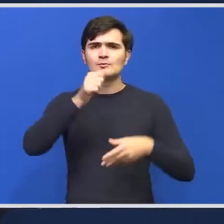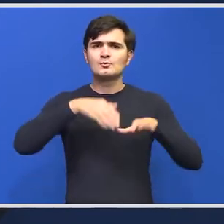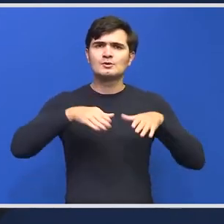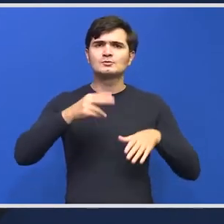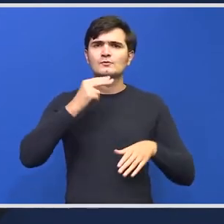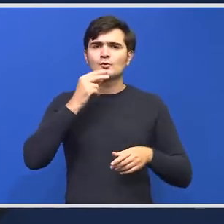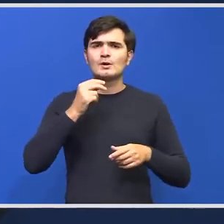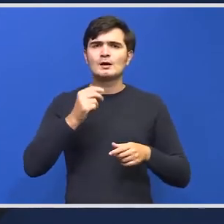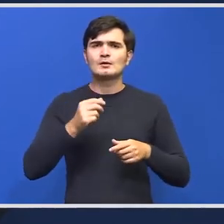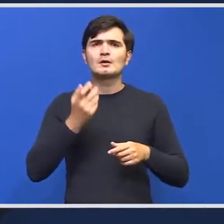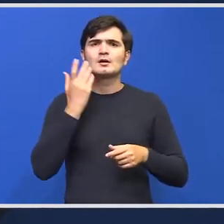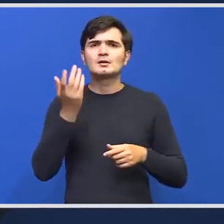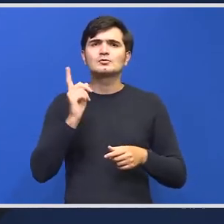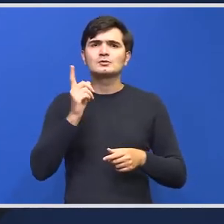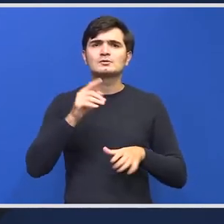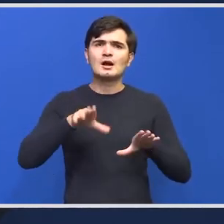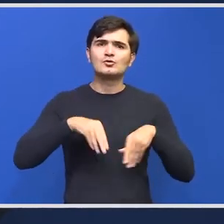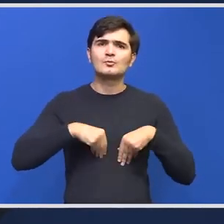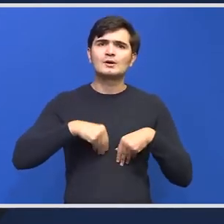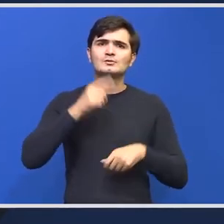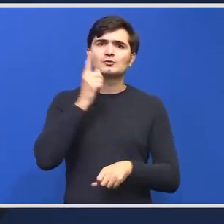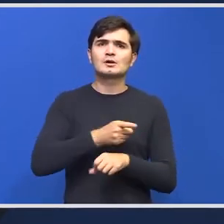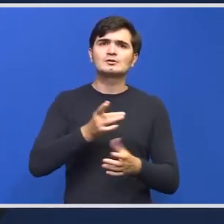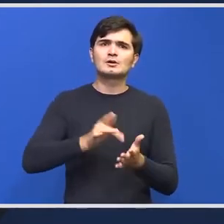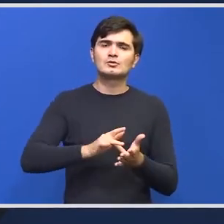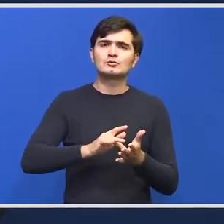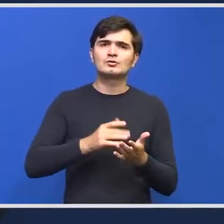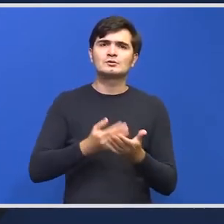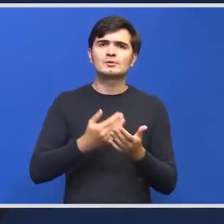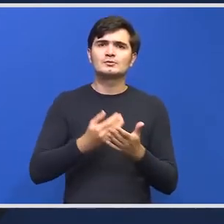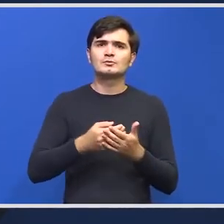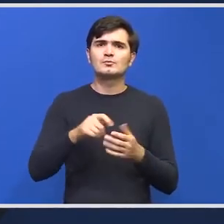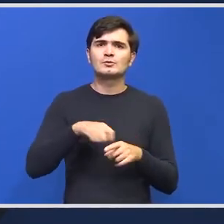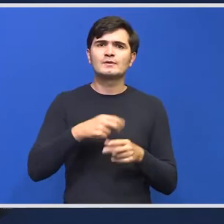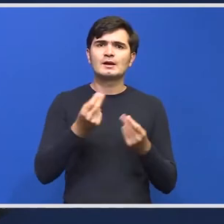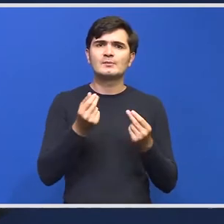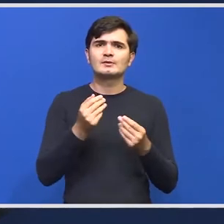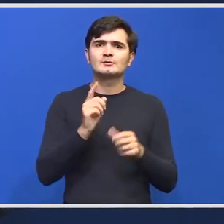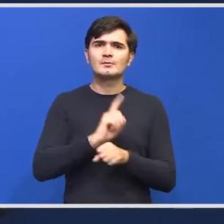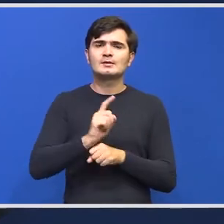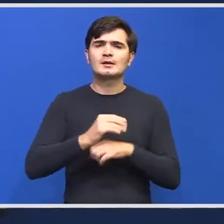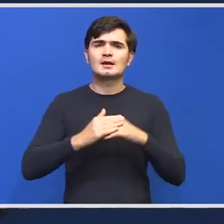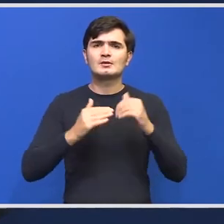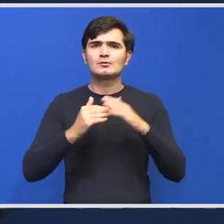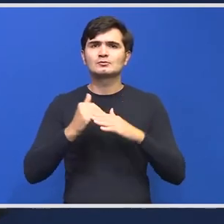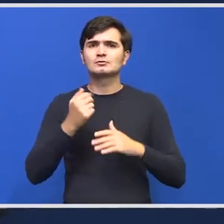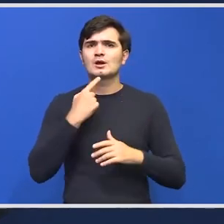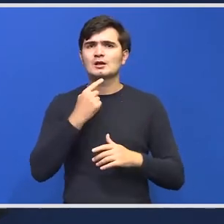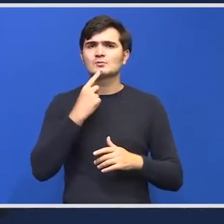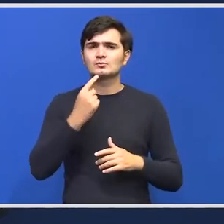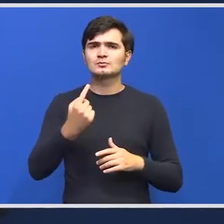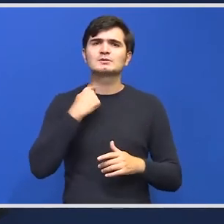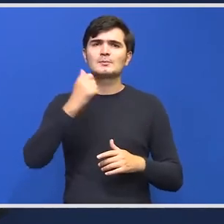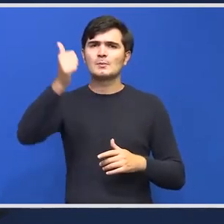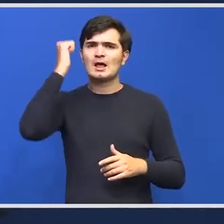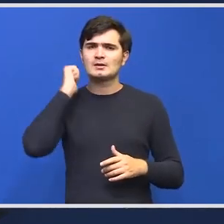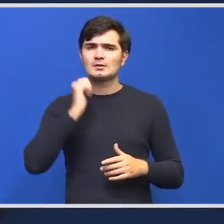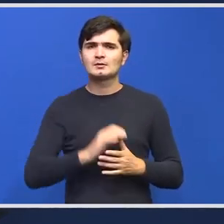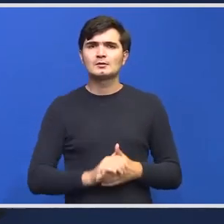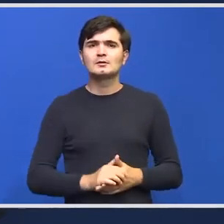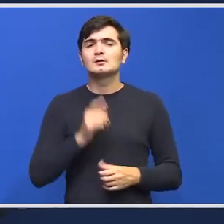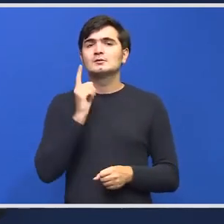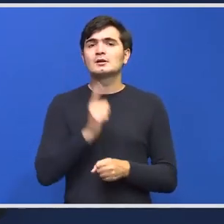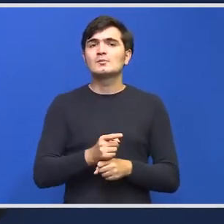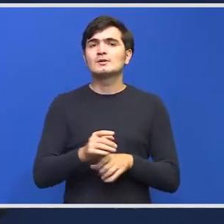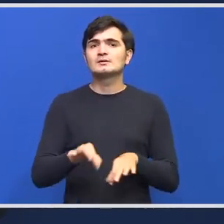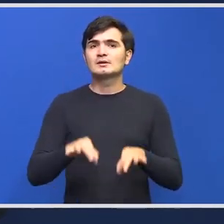adoptată pentru a permite ajustarea prețurilor la materiale de construcție contracte de premierul la finalul săptămânii trecute vorbea despre asemenea. Trebuie să identificăm